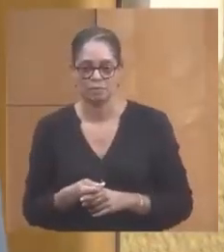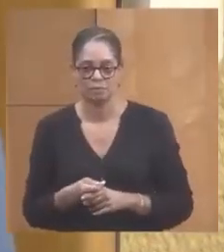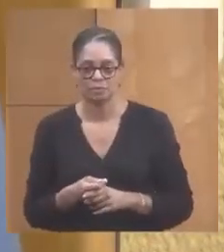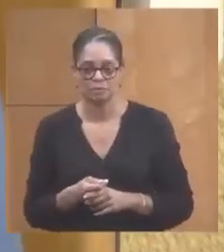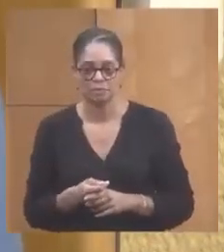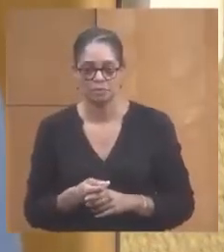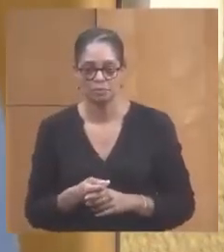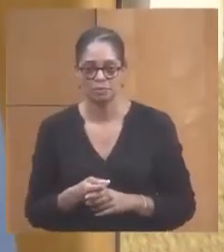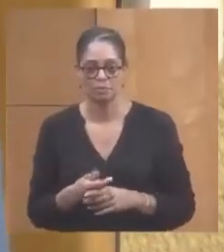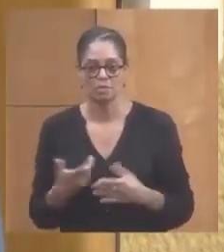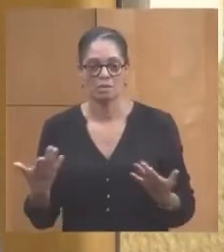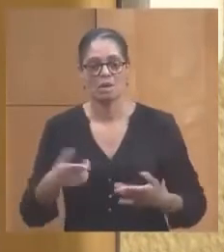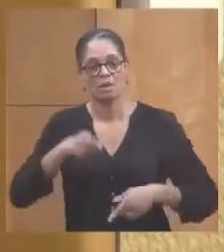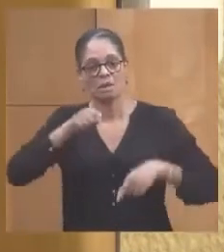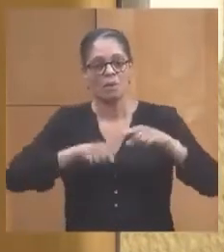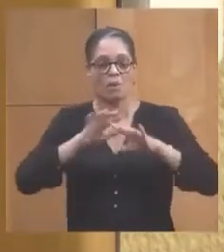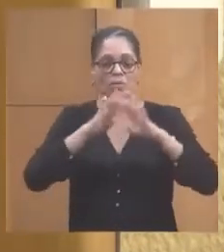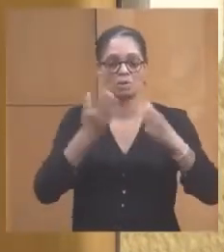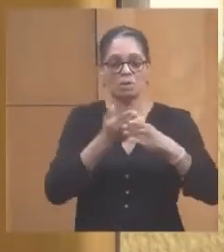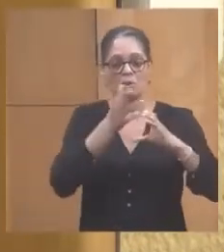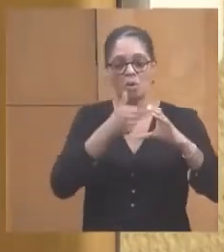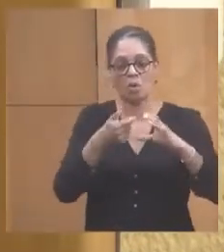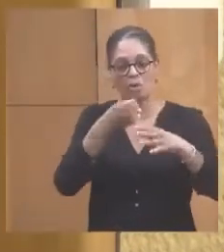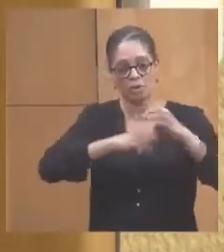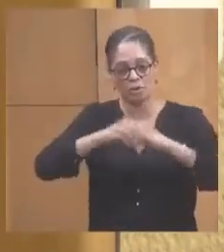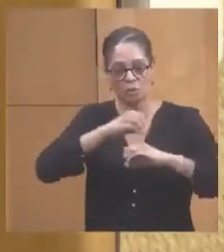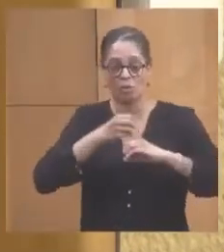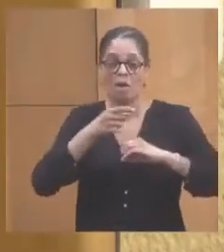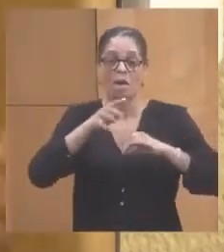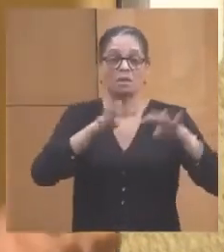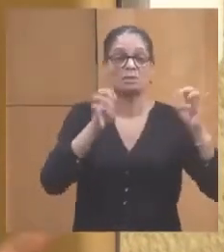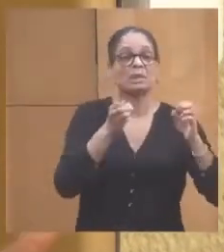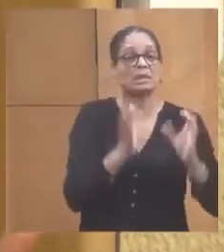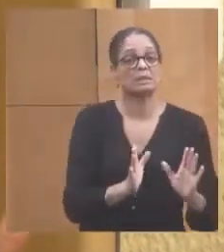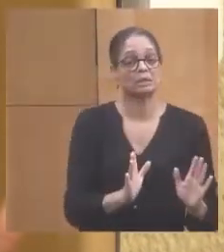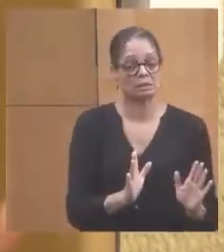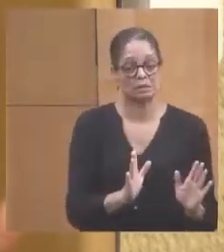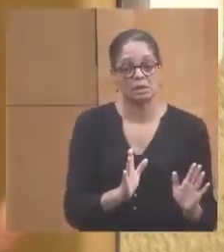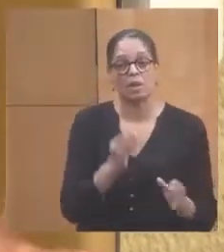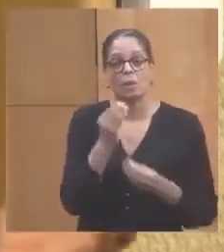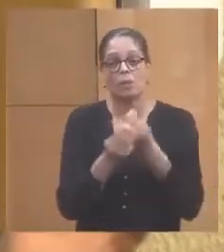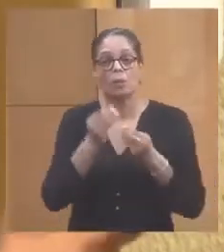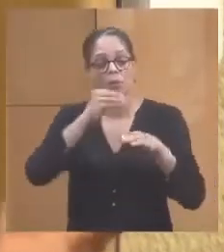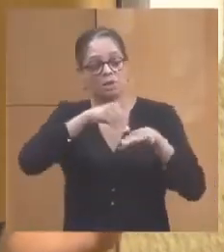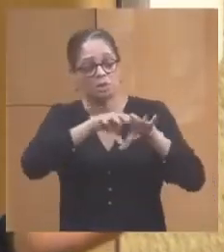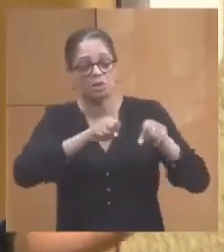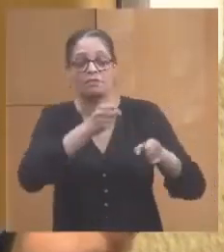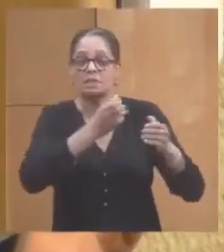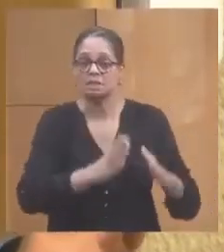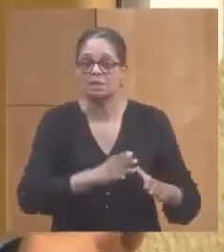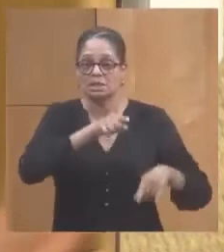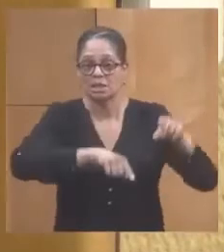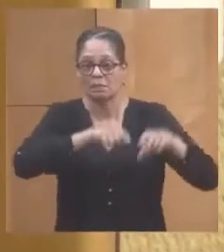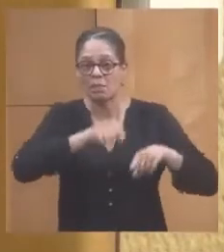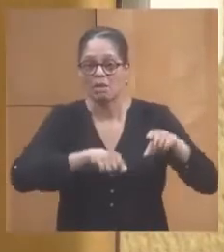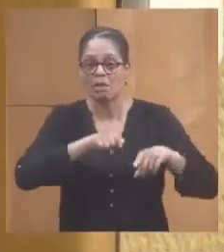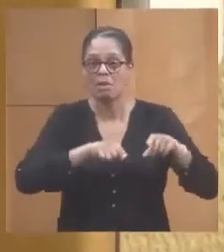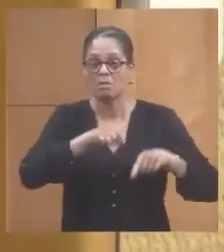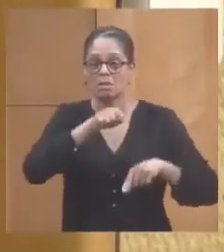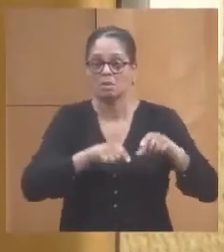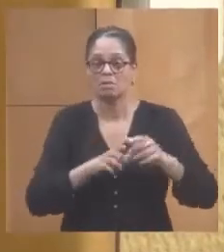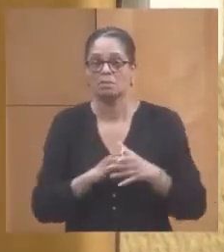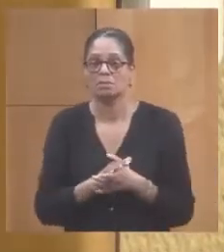montant de l'opération ça se relèvera de la décision de l'Assemblée ou de la décision du Conseil exécutif en fonction de la délégation que